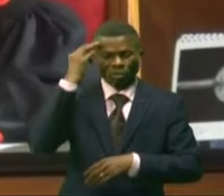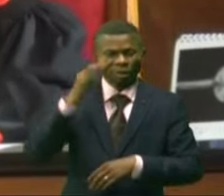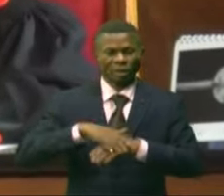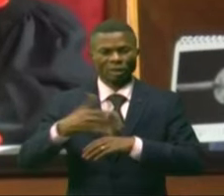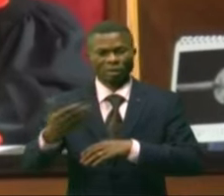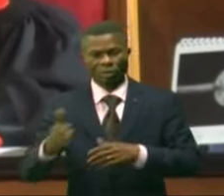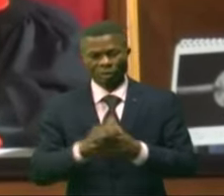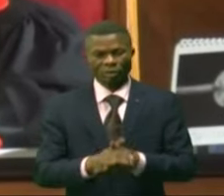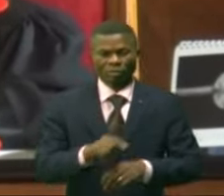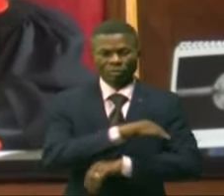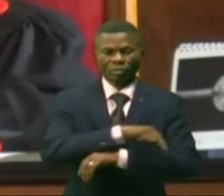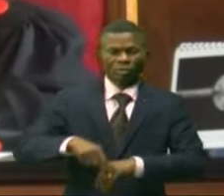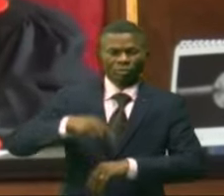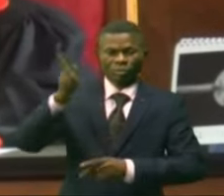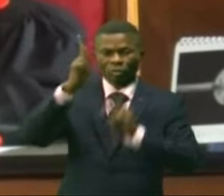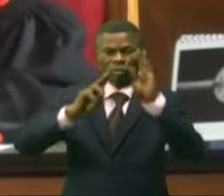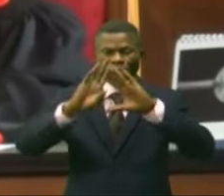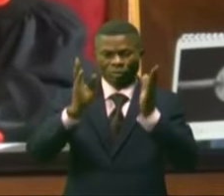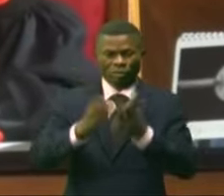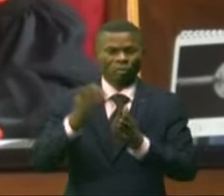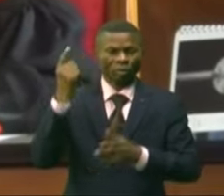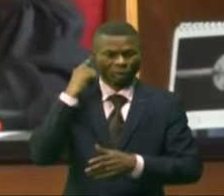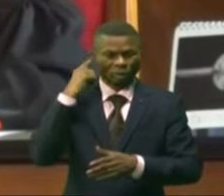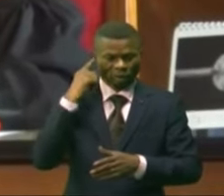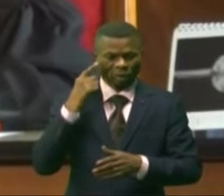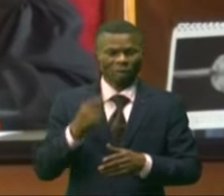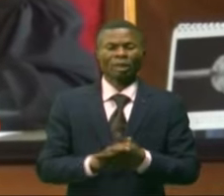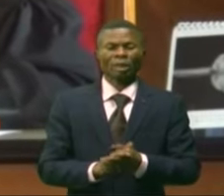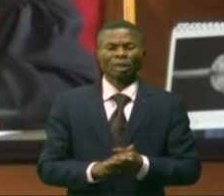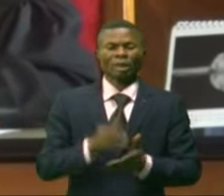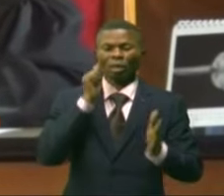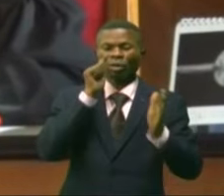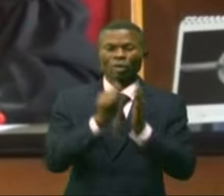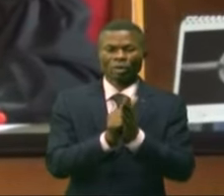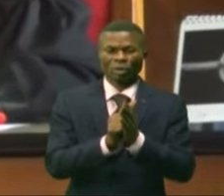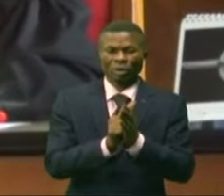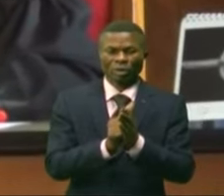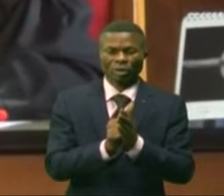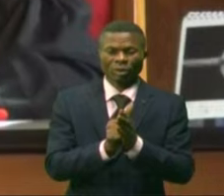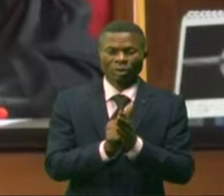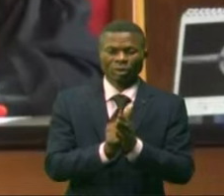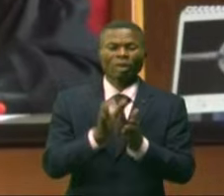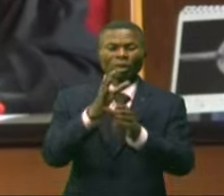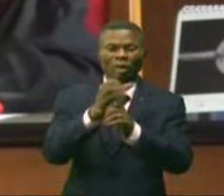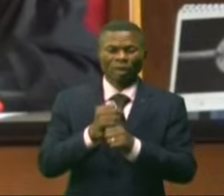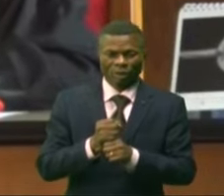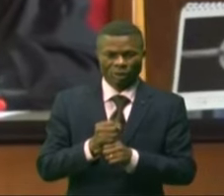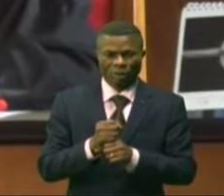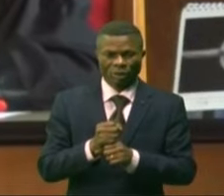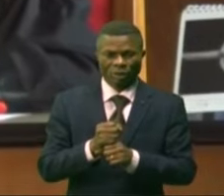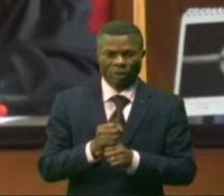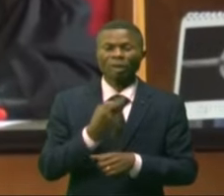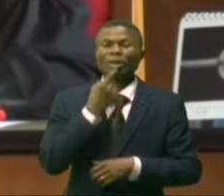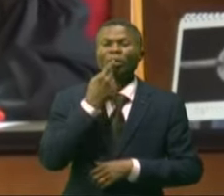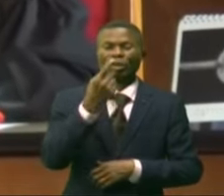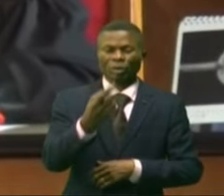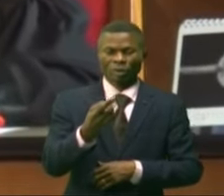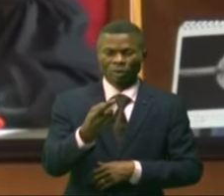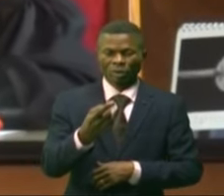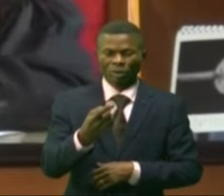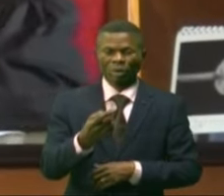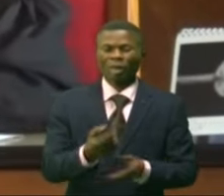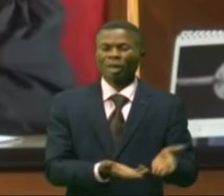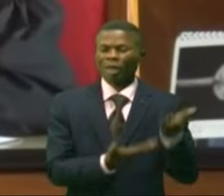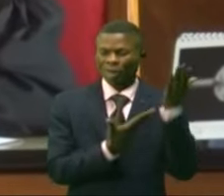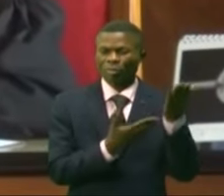ministère public entendu en son avis reçoit les requêtes et les déclare fondées.